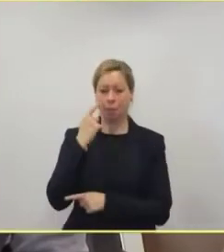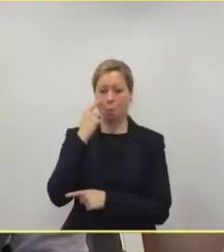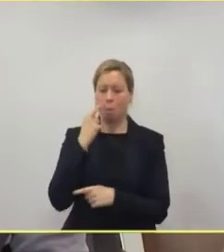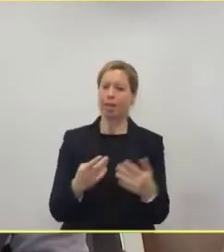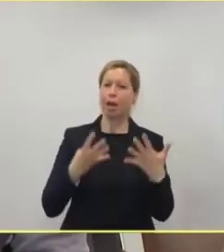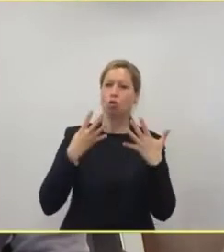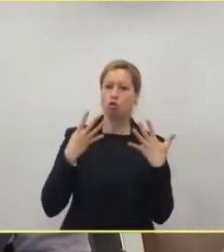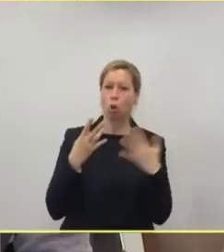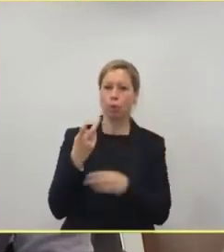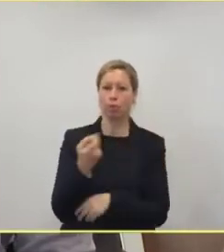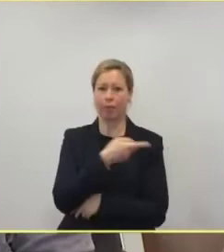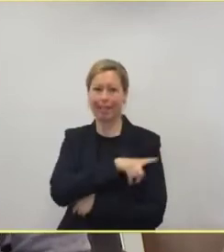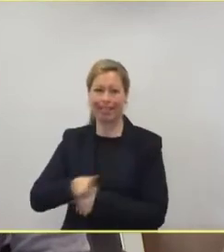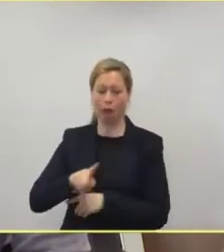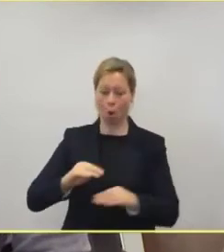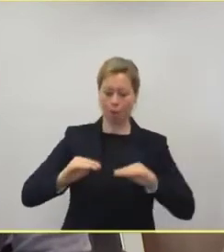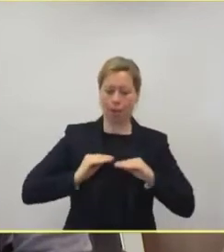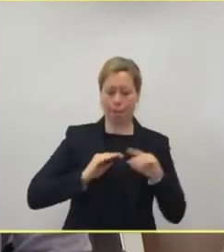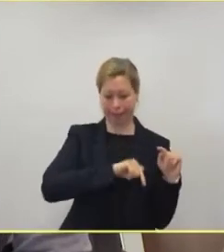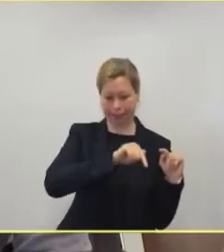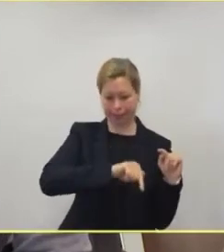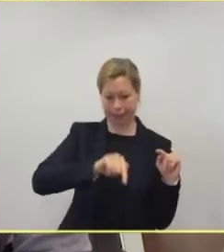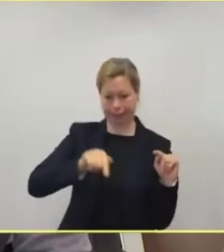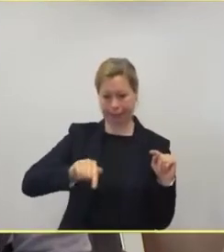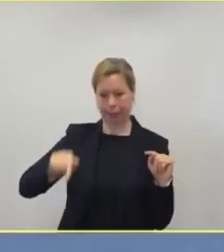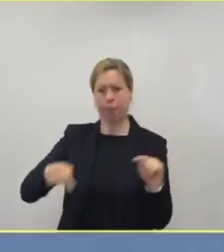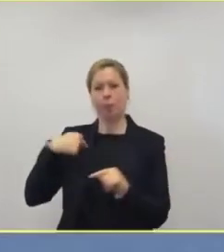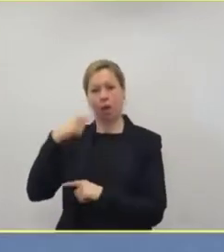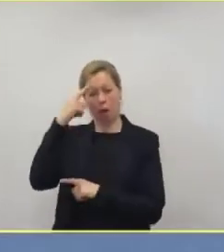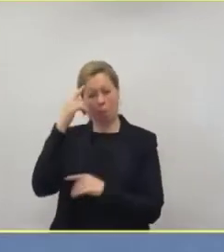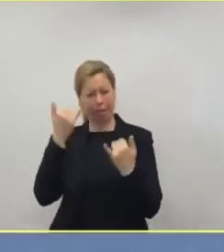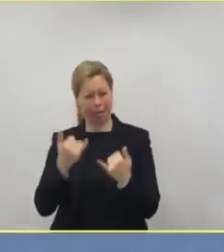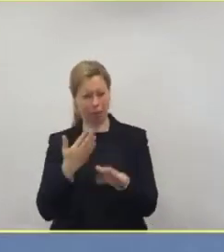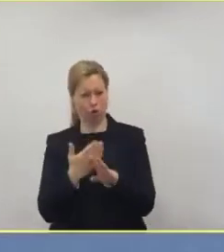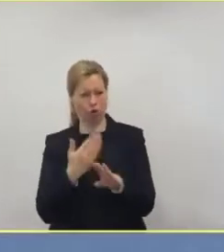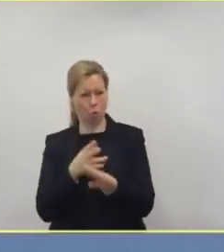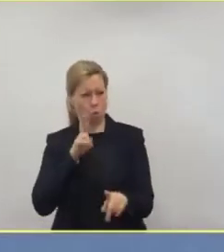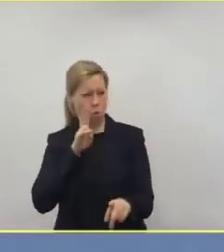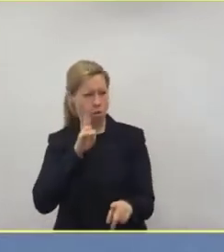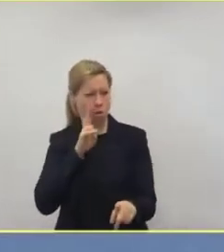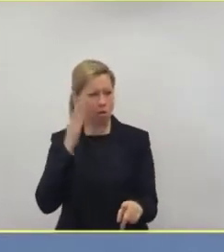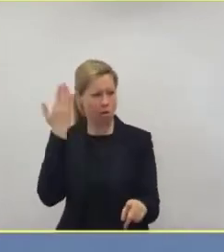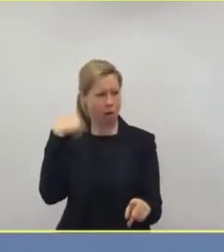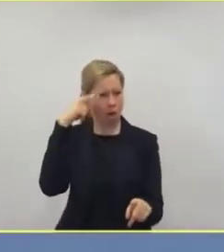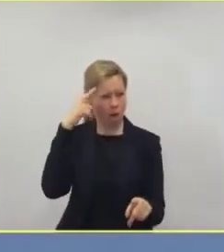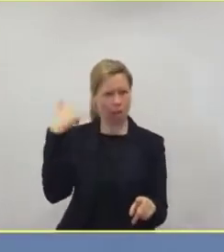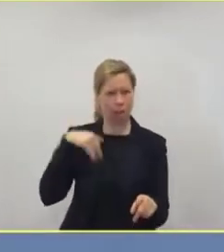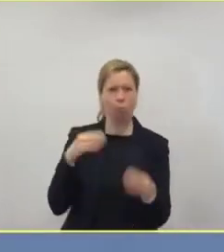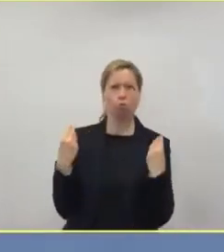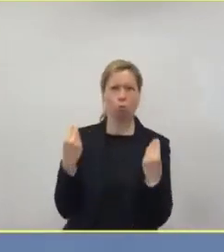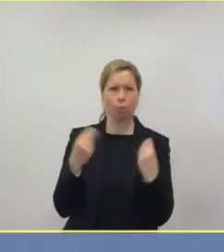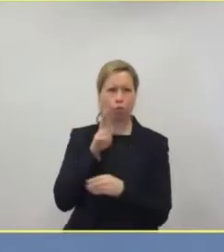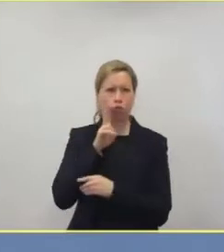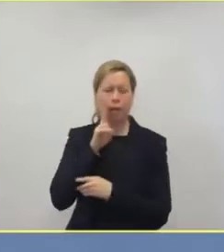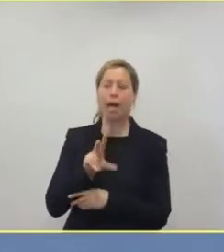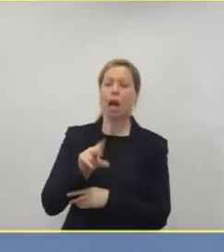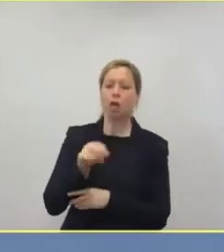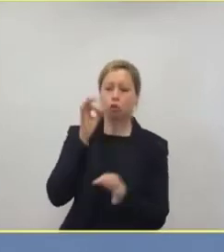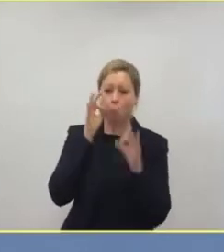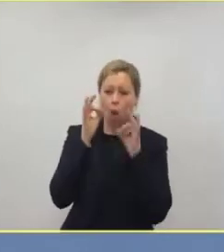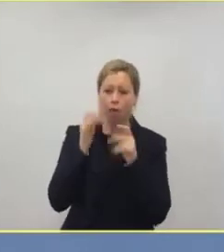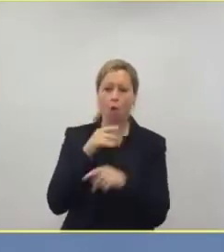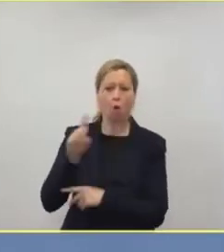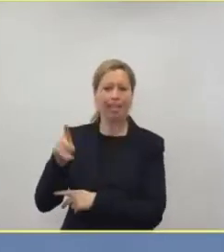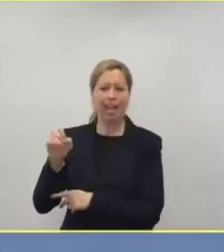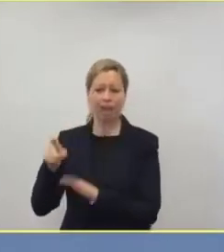da haben wir ja tagtäglich, glaube im Moment, wenn ich mich nicht alles täuschen müsste, um 12 Uhr sind ja immer die Veröffentlichungen von einem DIVI-Register.